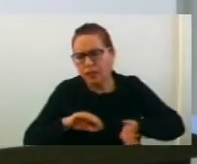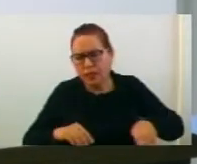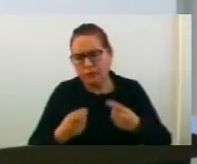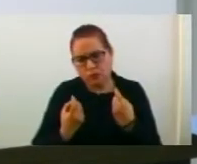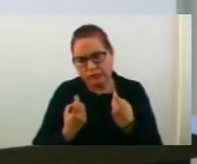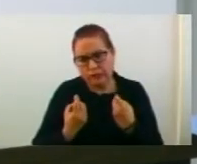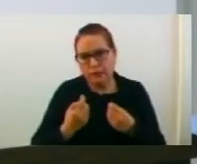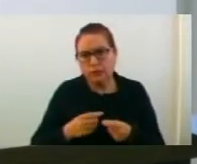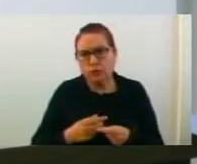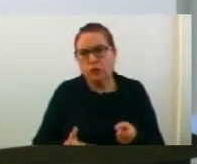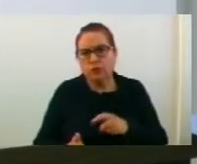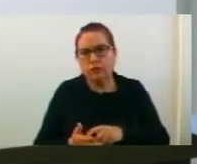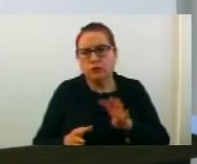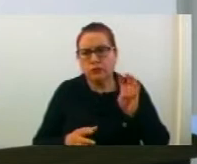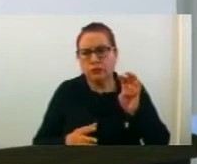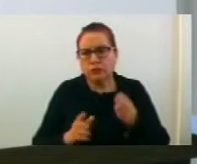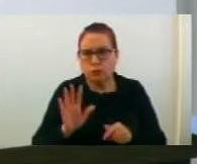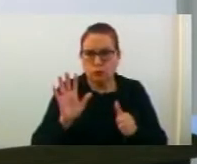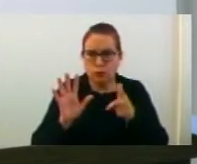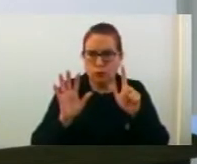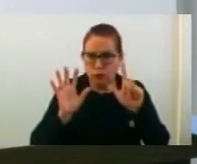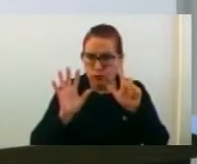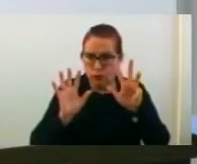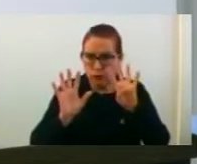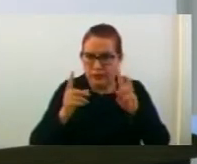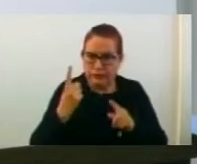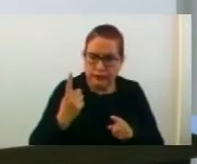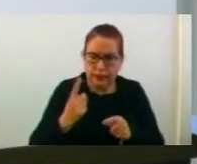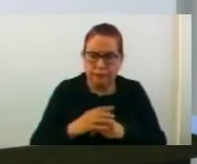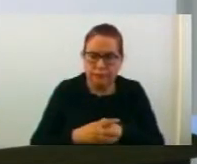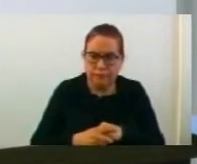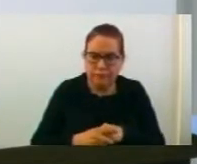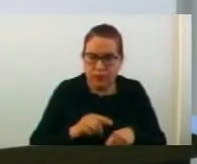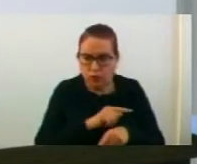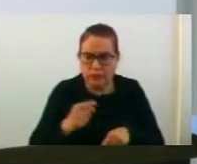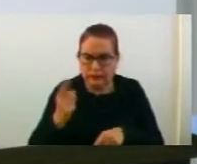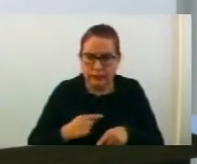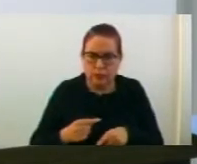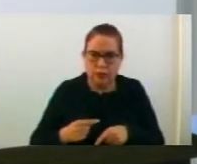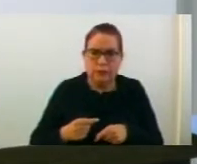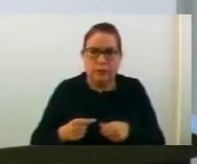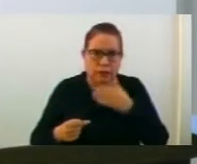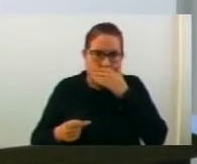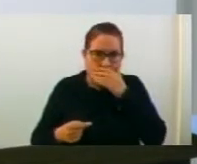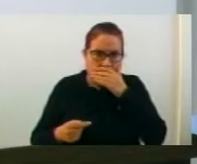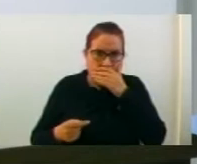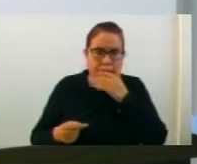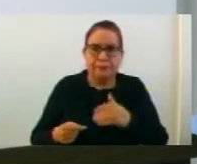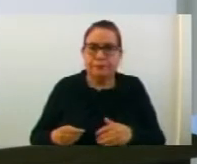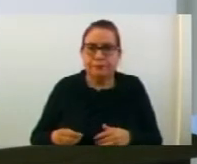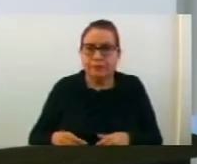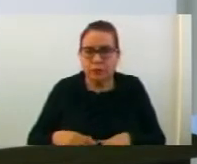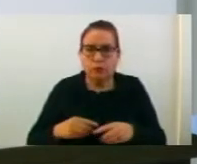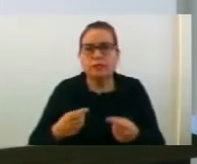КП број 1481, КП број 1483 крос 1, КП број 1483 крос 2,